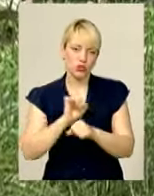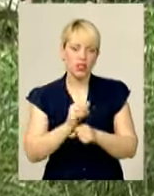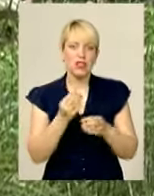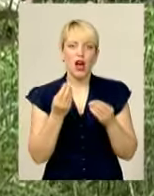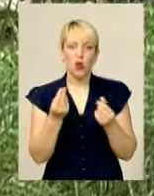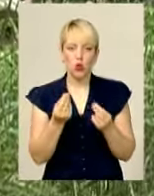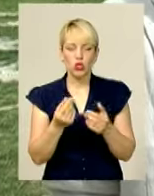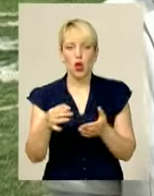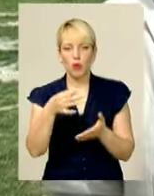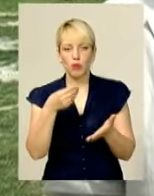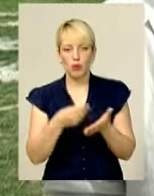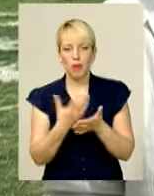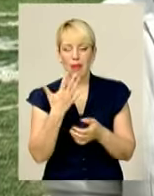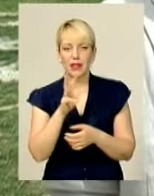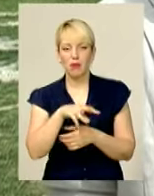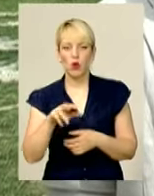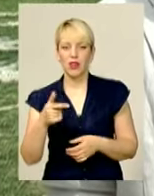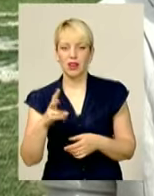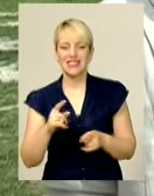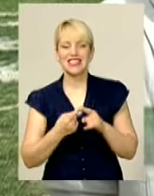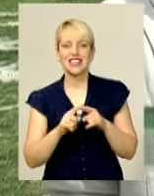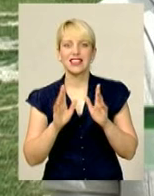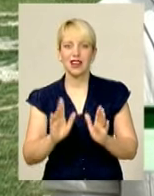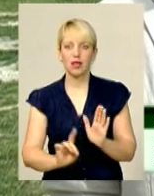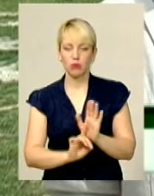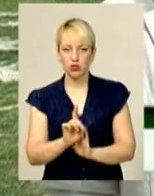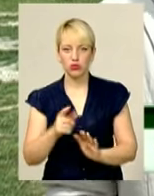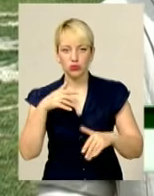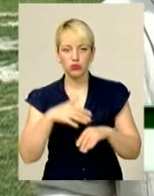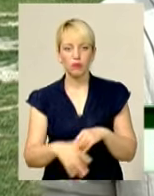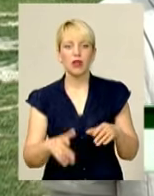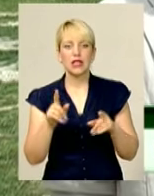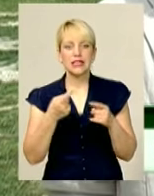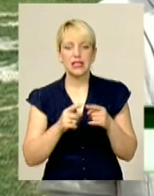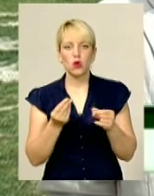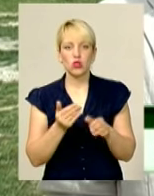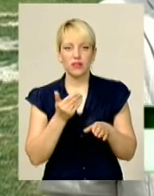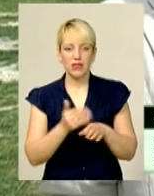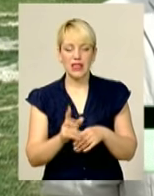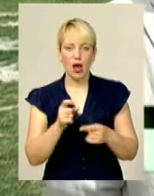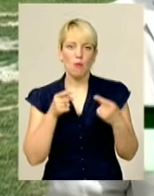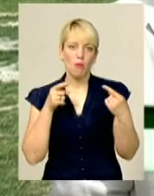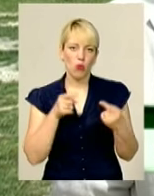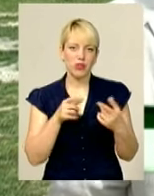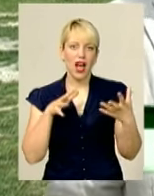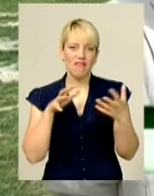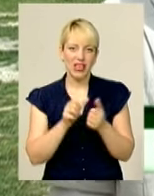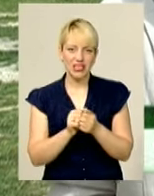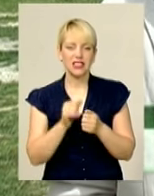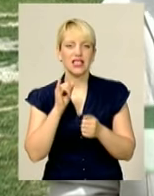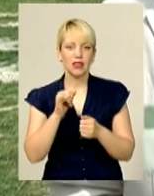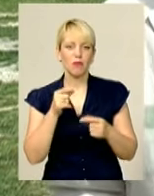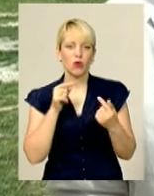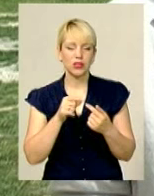– 5 мільйонів гривень. Це тільки початок, тому що, зрозуміло, ми поки виділені кошти на протиаварійні та консерваційні роботи,